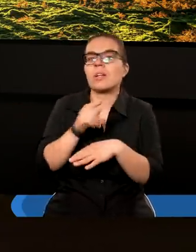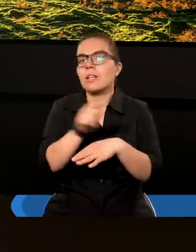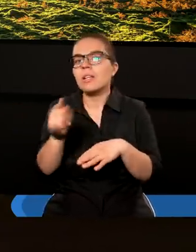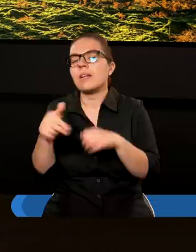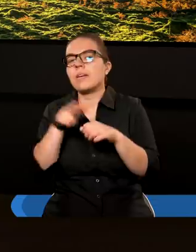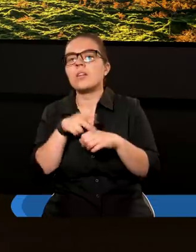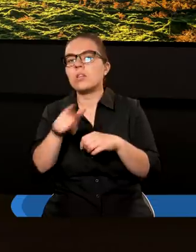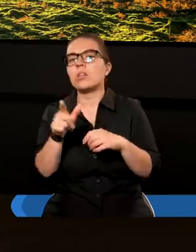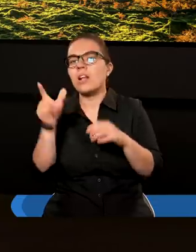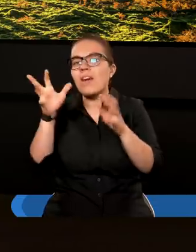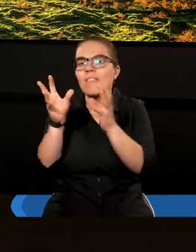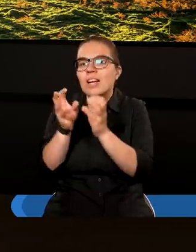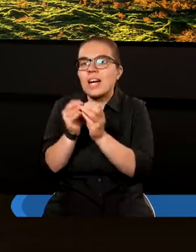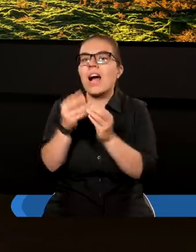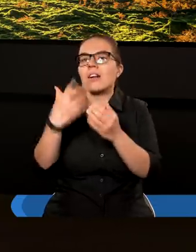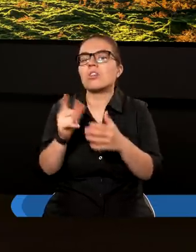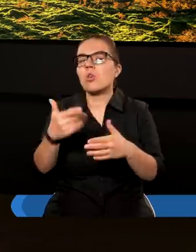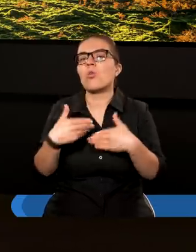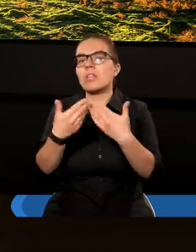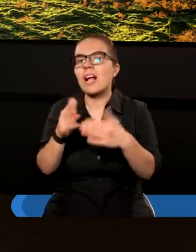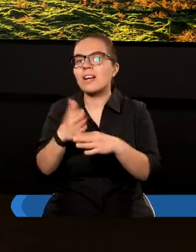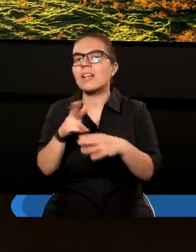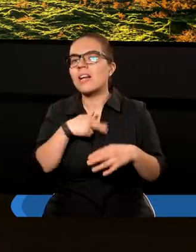mówią nasze lampy gasną, użyczcie też nam.